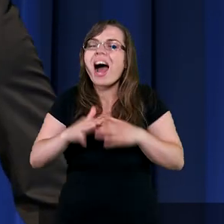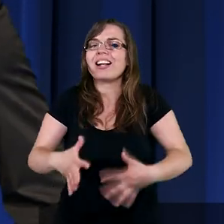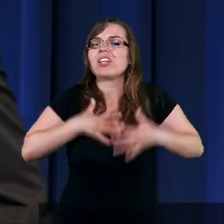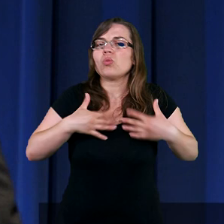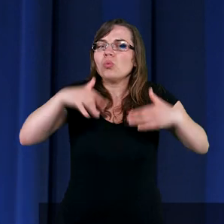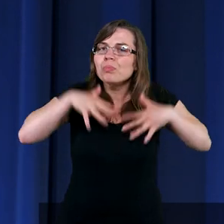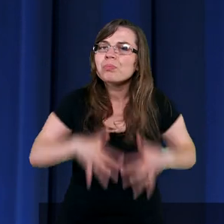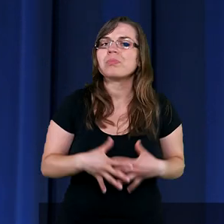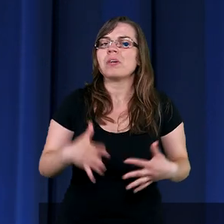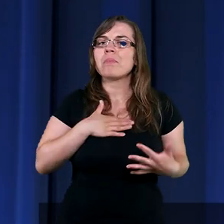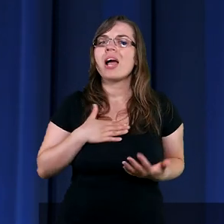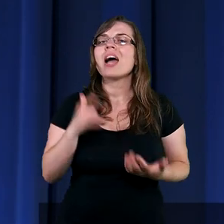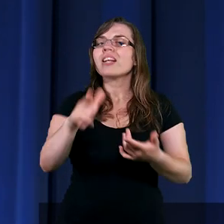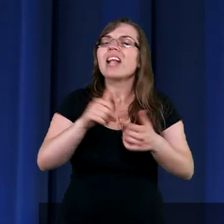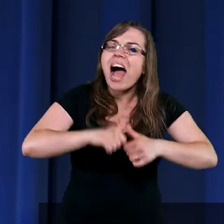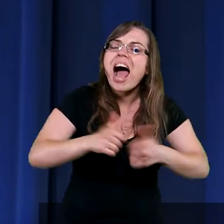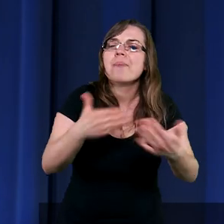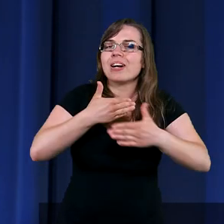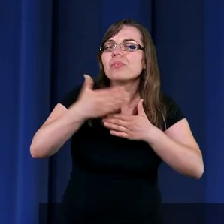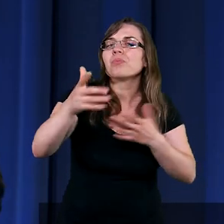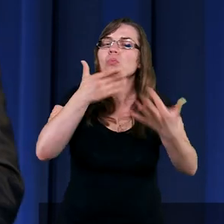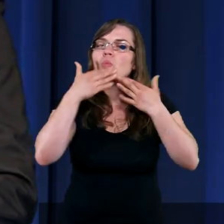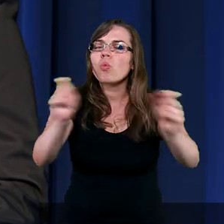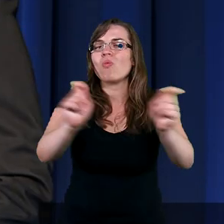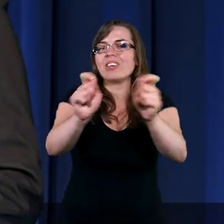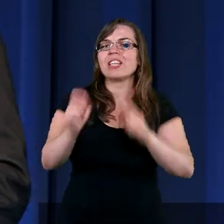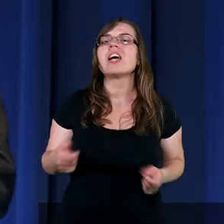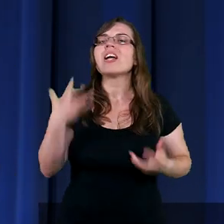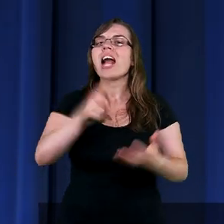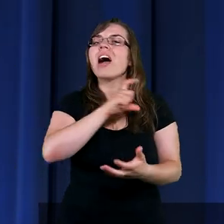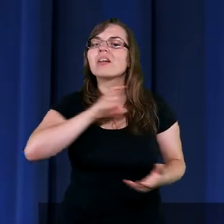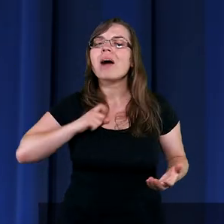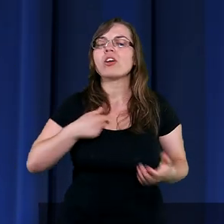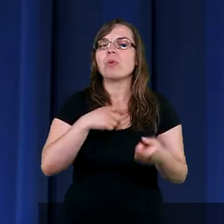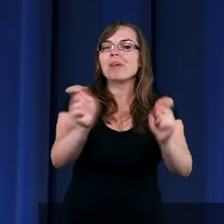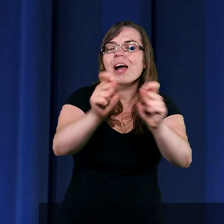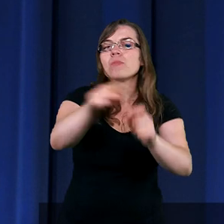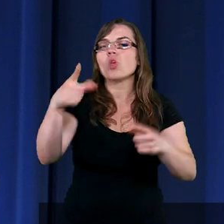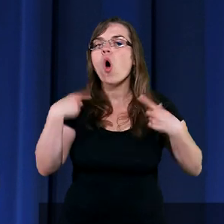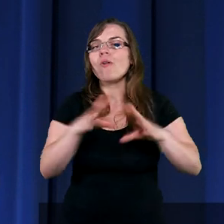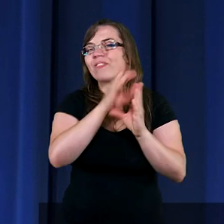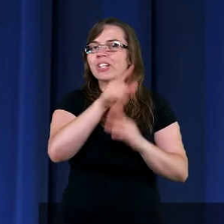ta piosenka apeluje, ta pieśń apeluje do serc i chciałbym, żeby pastor zaapelował do serc.